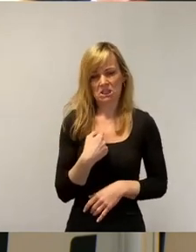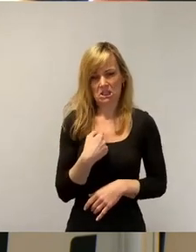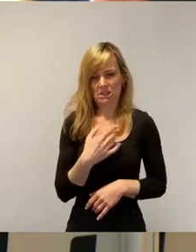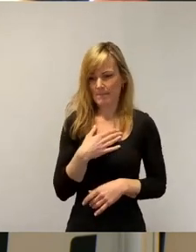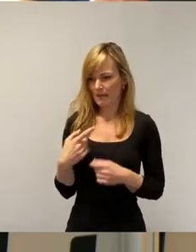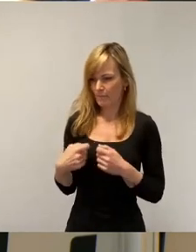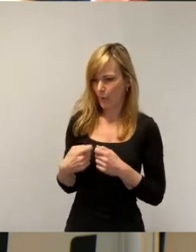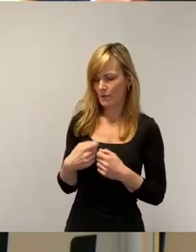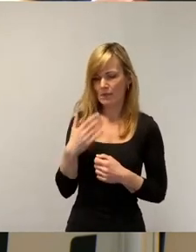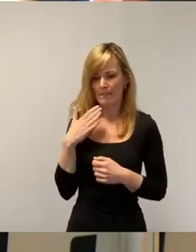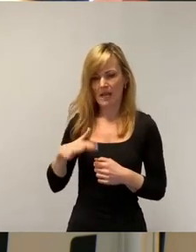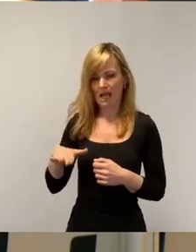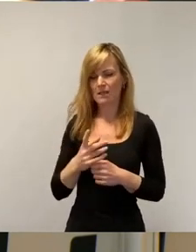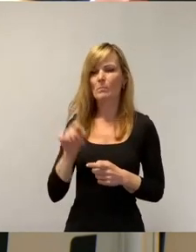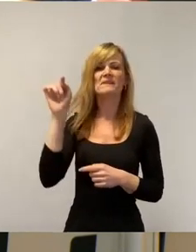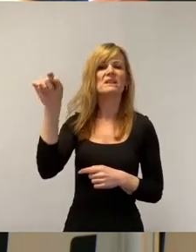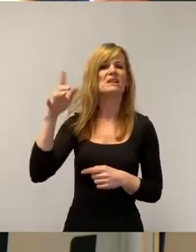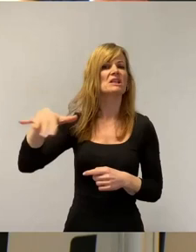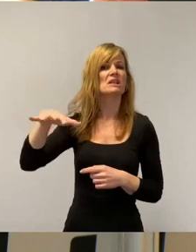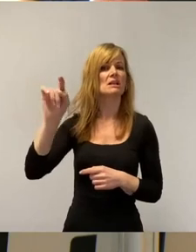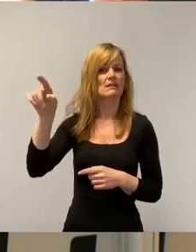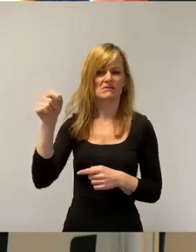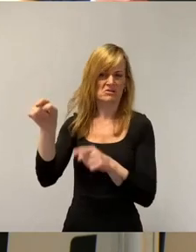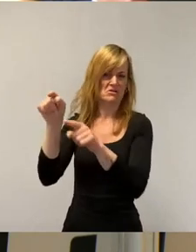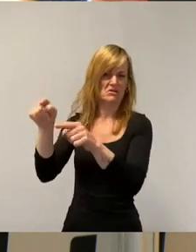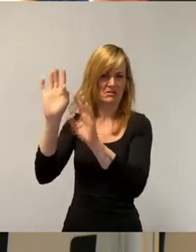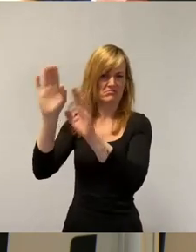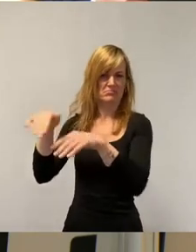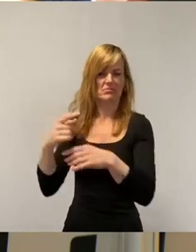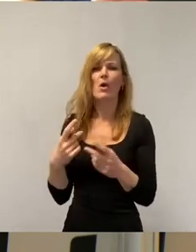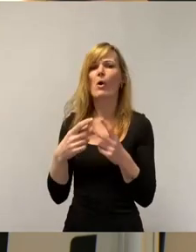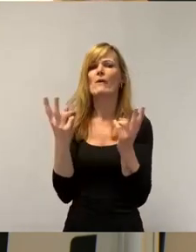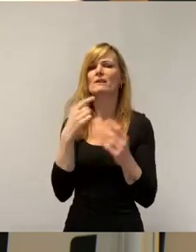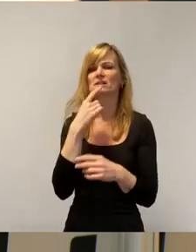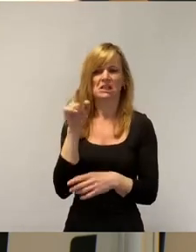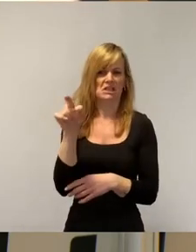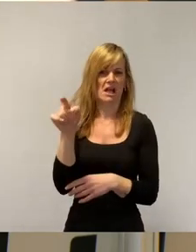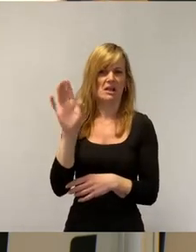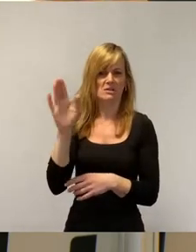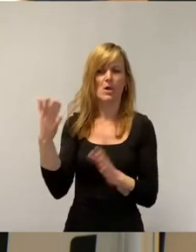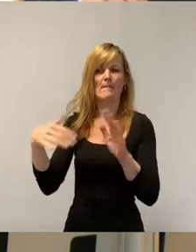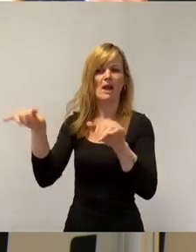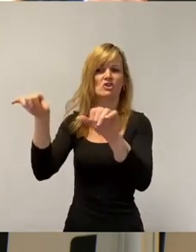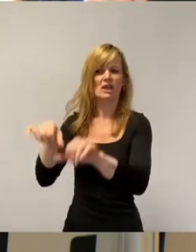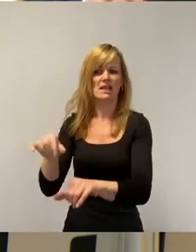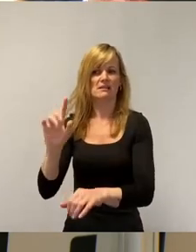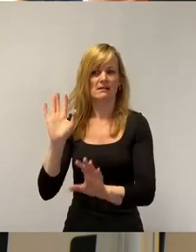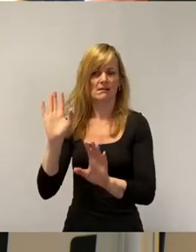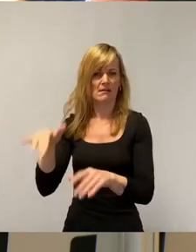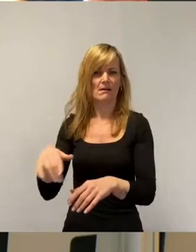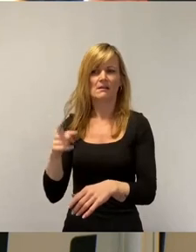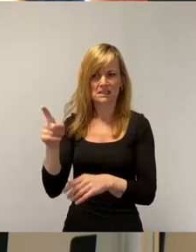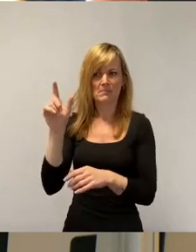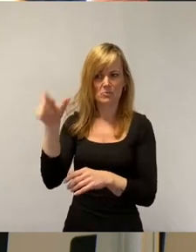Bekannte, es geht ja um die. Die, und es wurde ja auch offen gesagt, denen soll es schlechter gehen, die müssen wir ja kontrollieren.